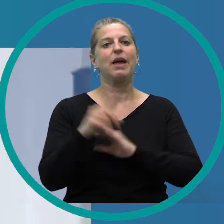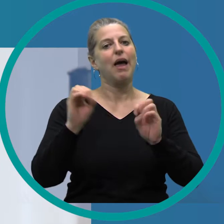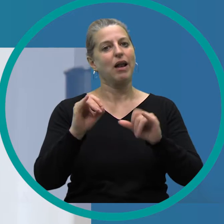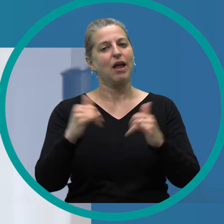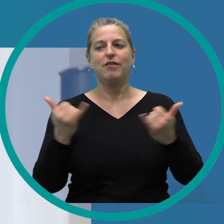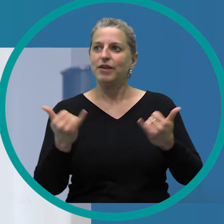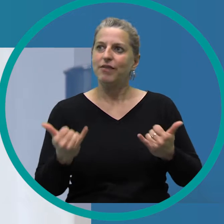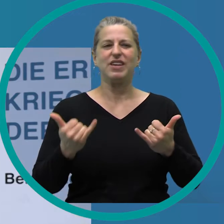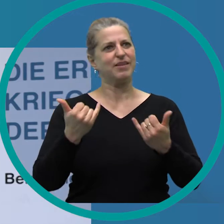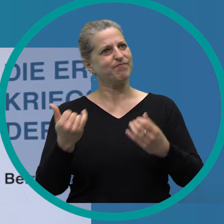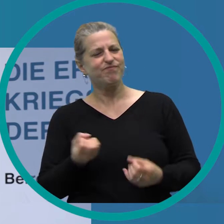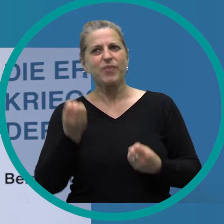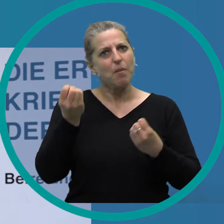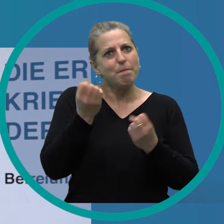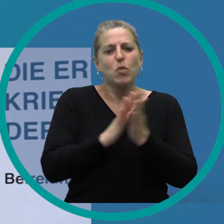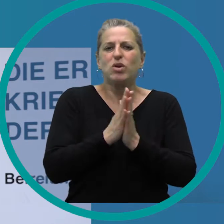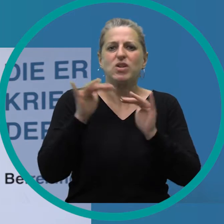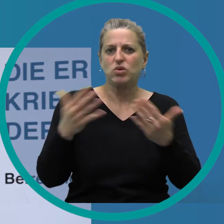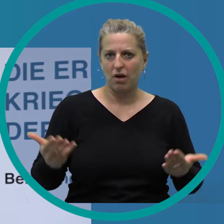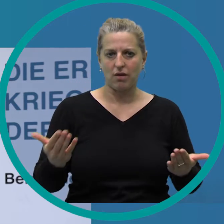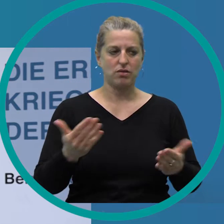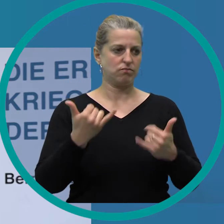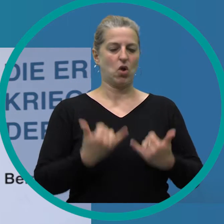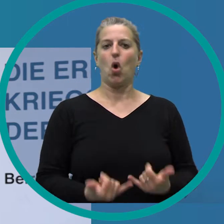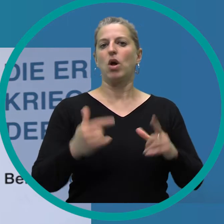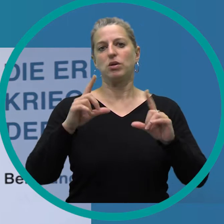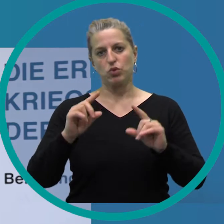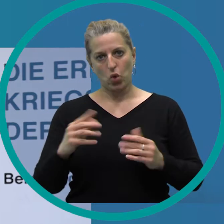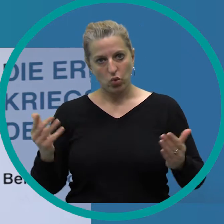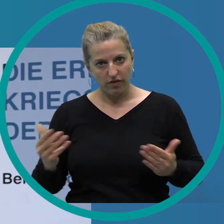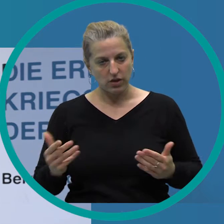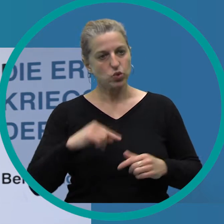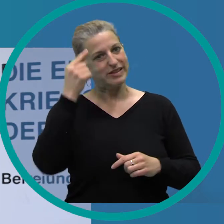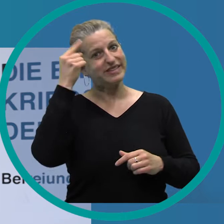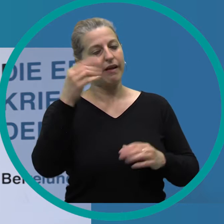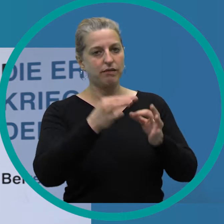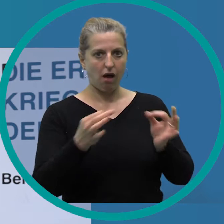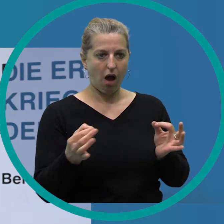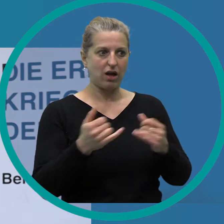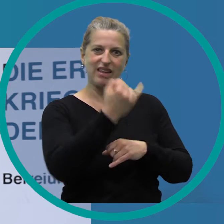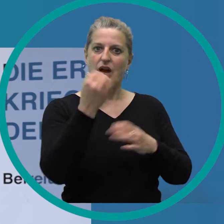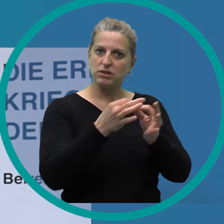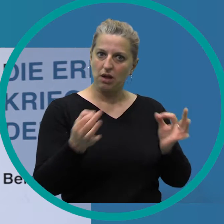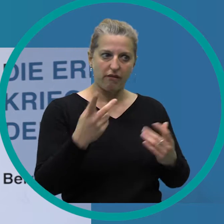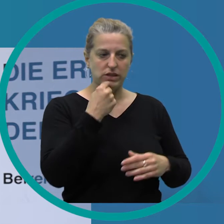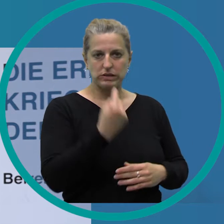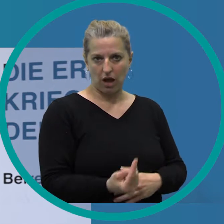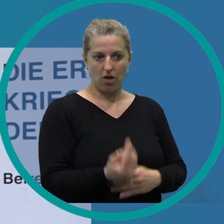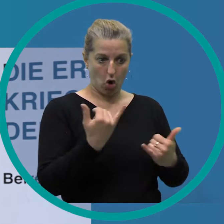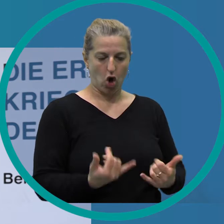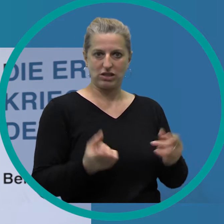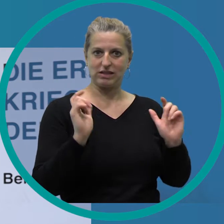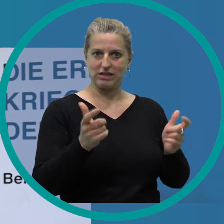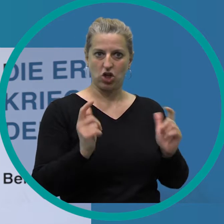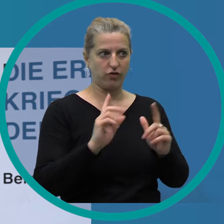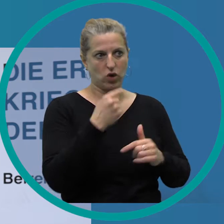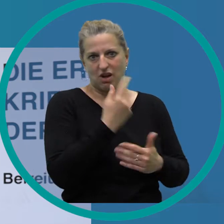hinter der Ausstellung. Was hat das eigentlich noch für eine Bedeutung heute? Und was sagt einem so ein Gedenktag, ein Jahrestag der Gesellschaft,